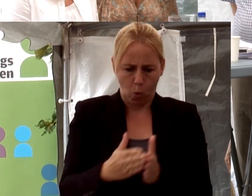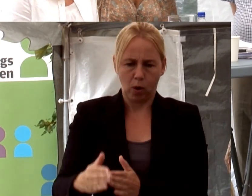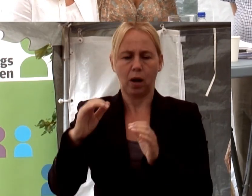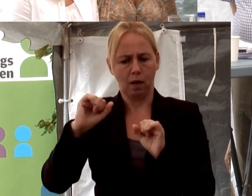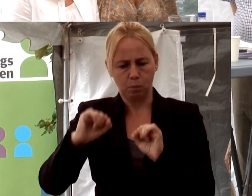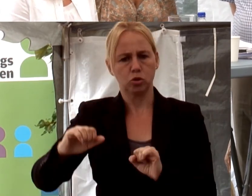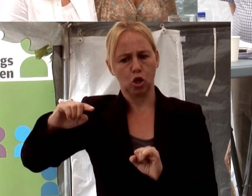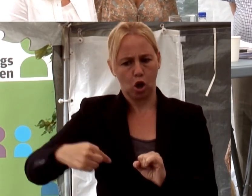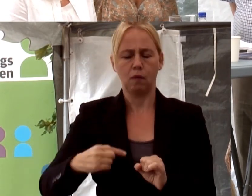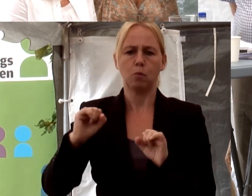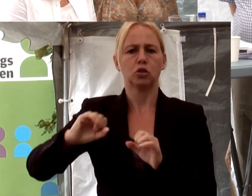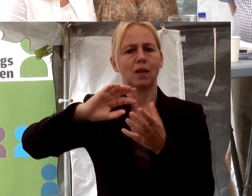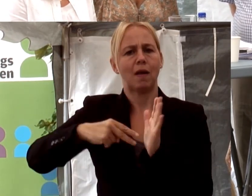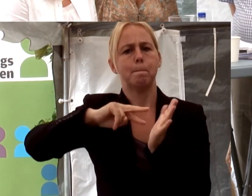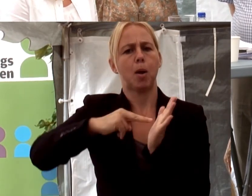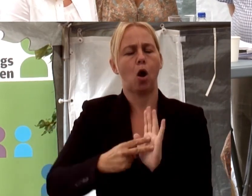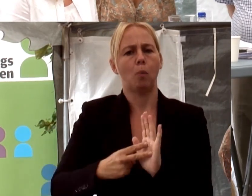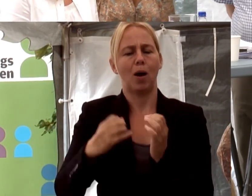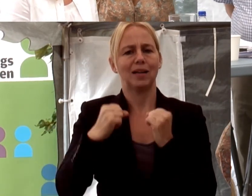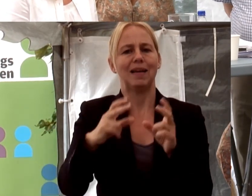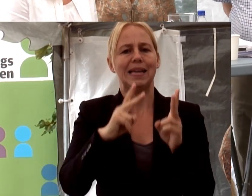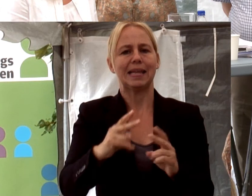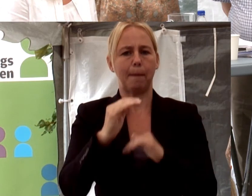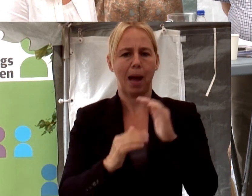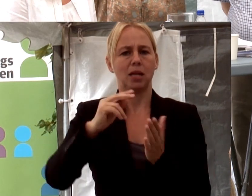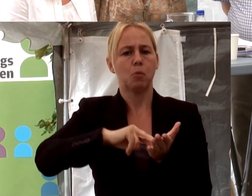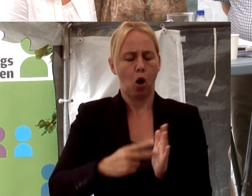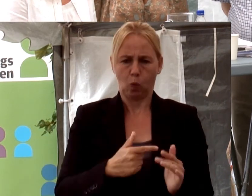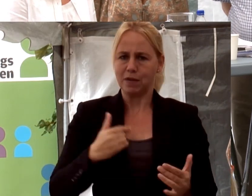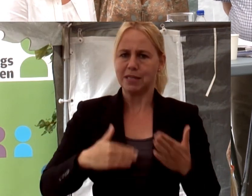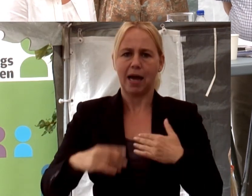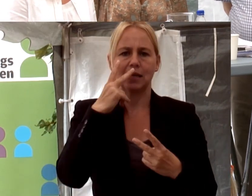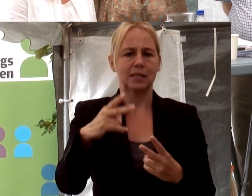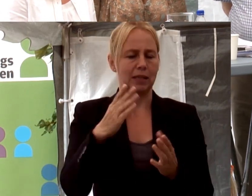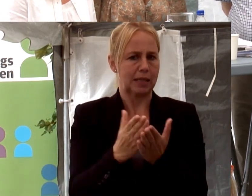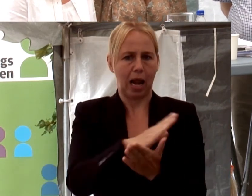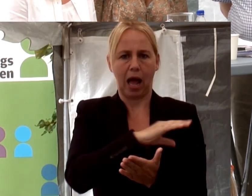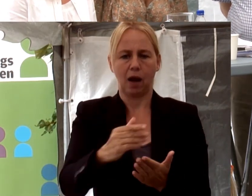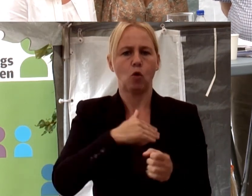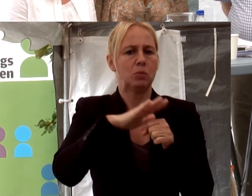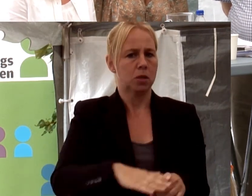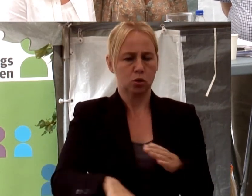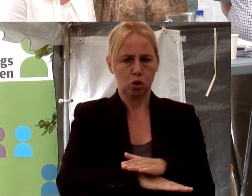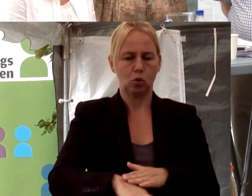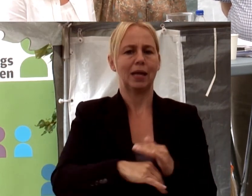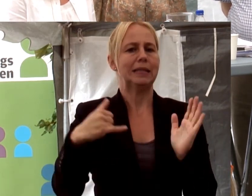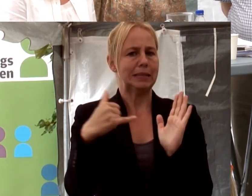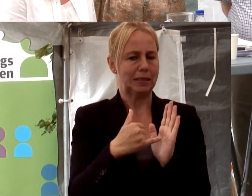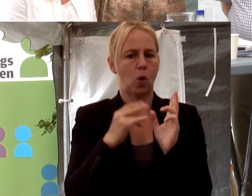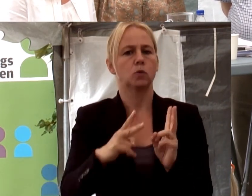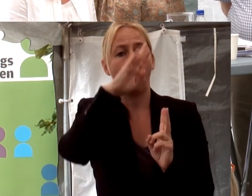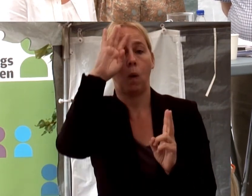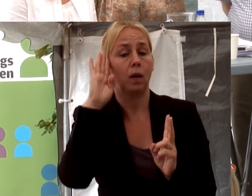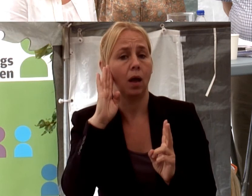fram lika behandlingsplaner. Där skulle vi ju gärna se att det gällde alla våra diskrimineringsgrunder inklusive ålder.